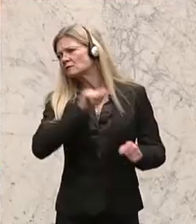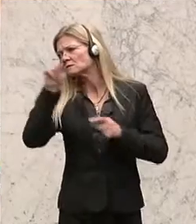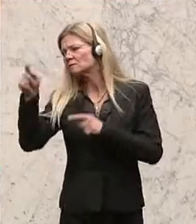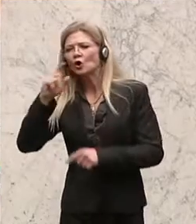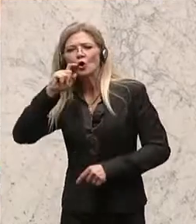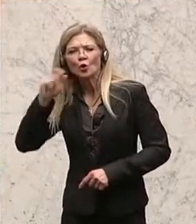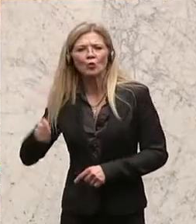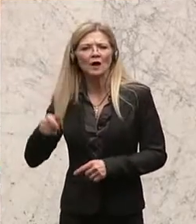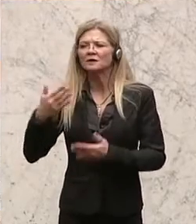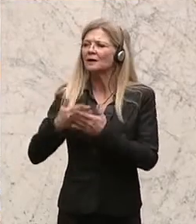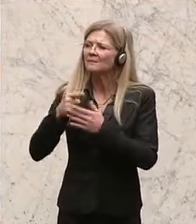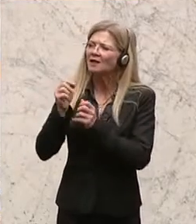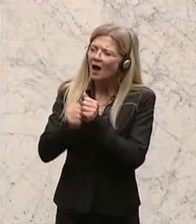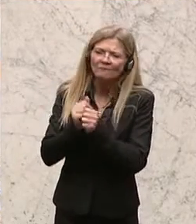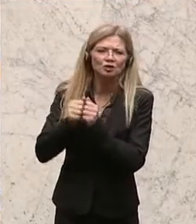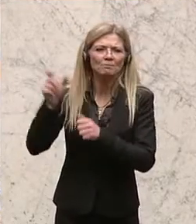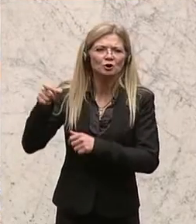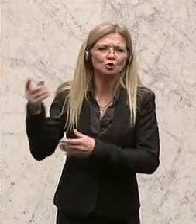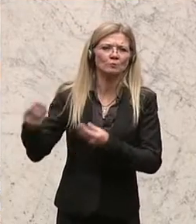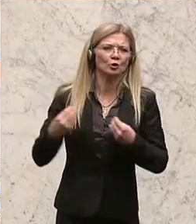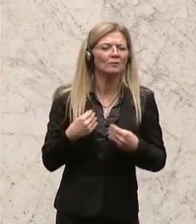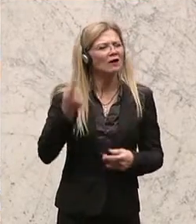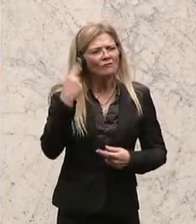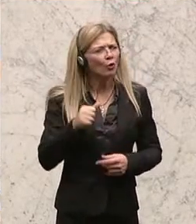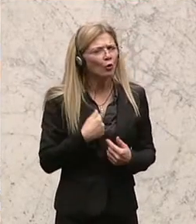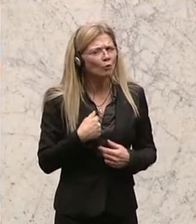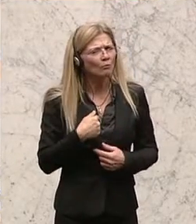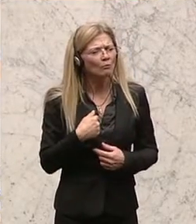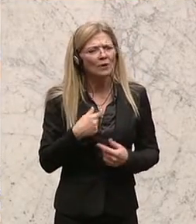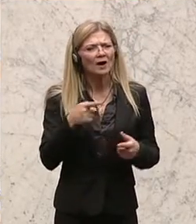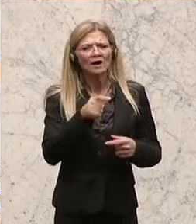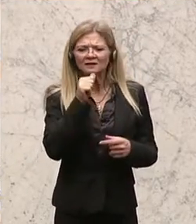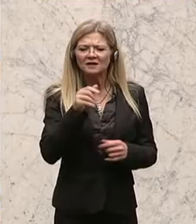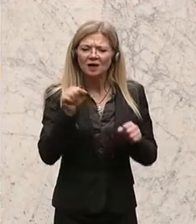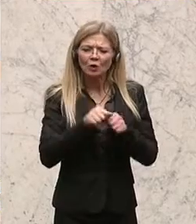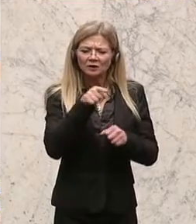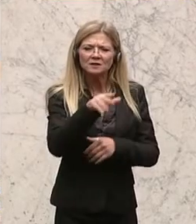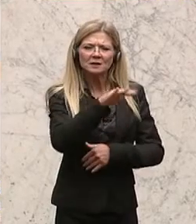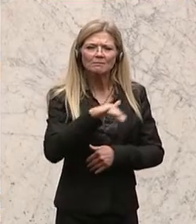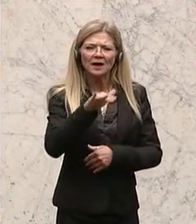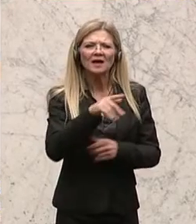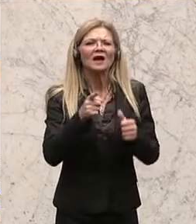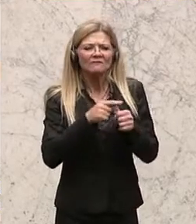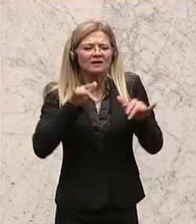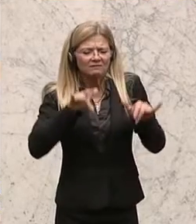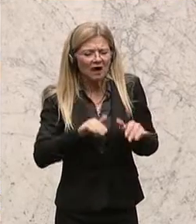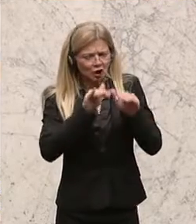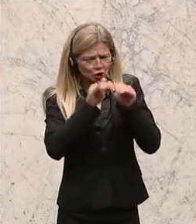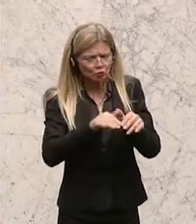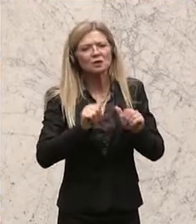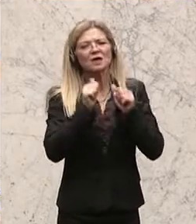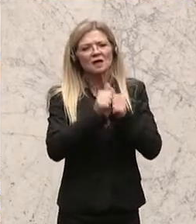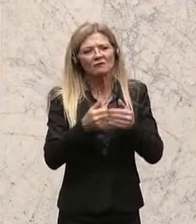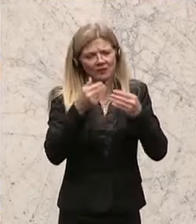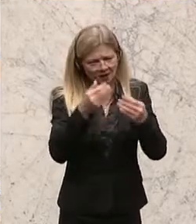dass wir Abwäscher bekommen? Und warum ist es nicht zumutbar, dass wir auch in dem Bereich, wenn schon Schutz geboten wird, wenn Hilfe